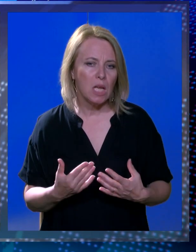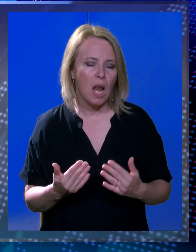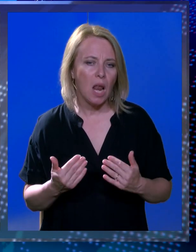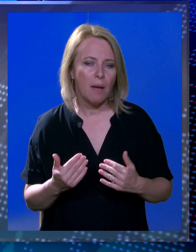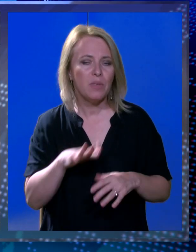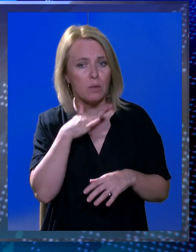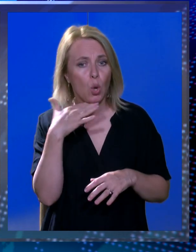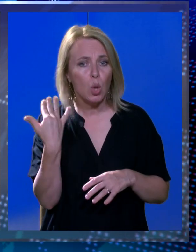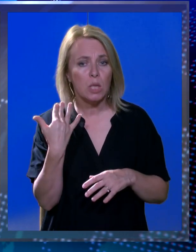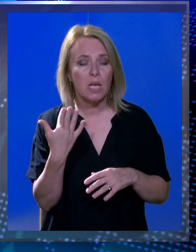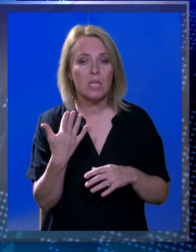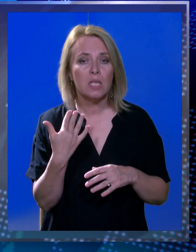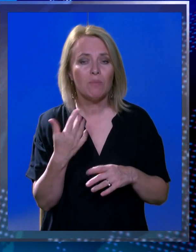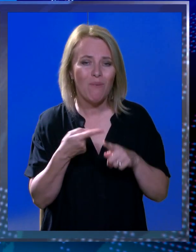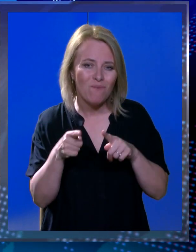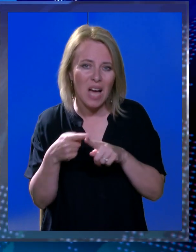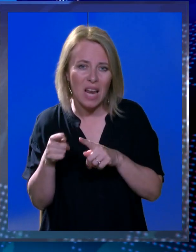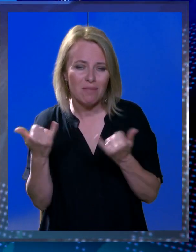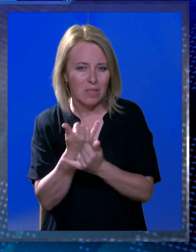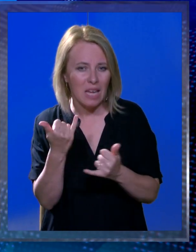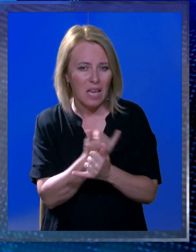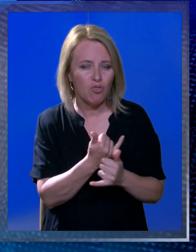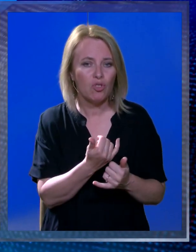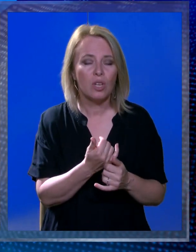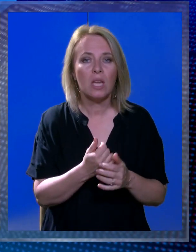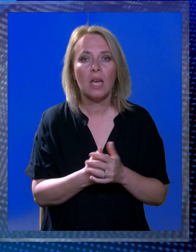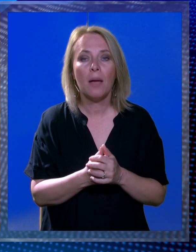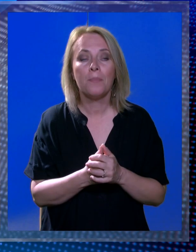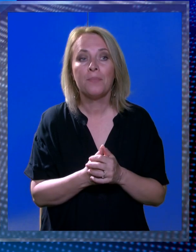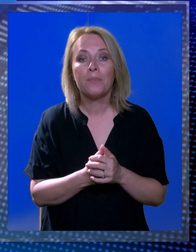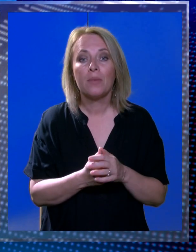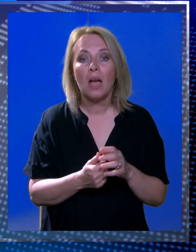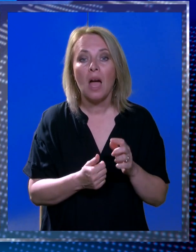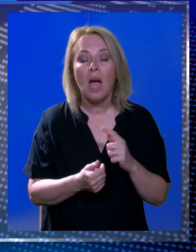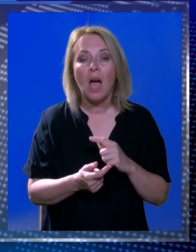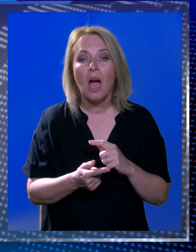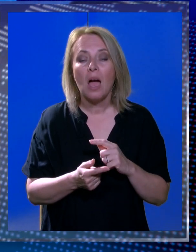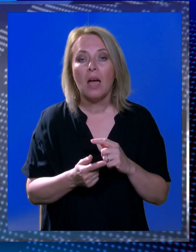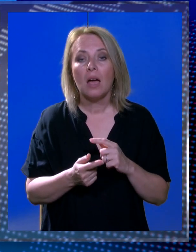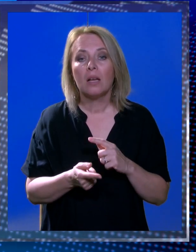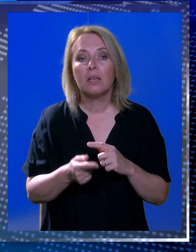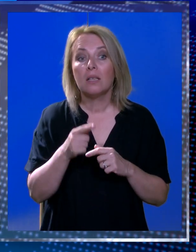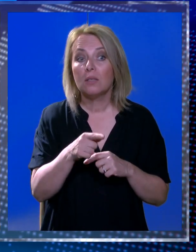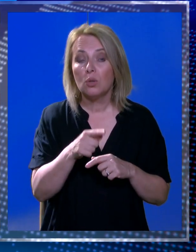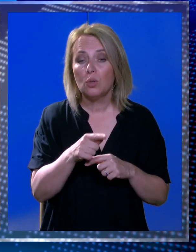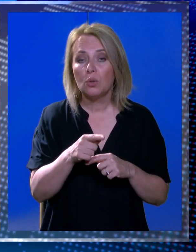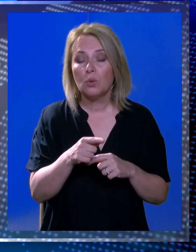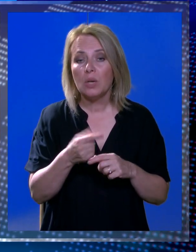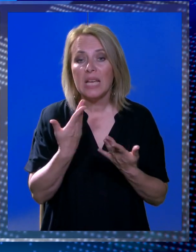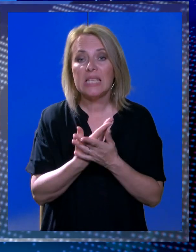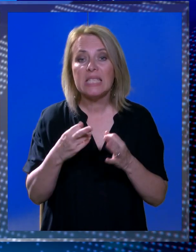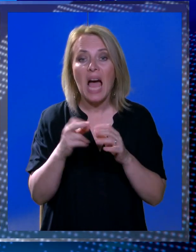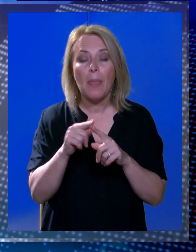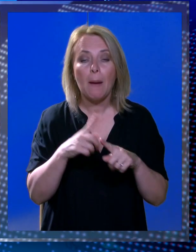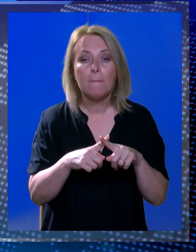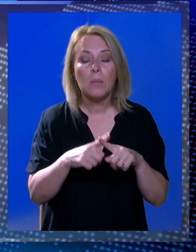gdje smo dosta faljivali nismo dovoljno agresivno igrali obranu gdje je